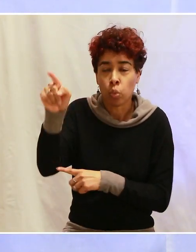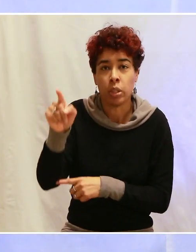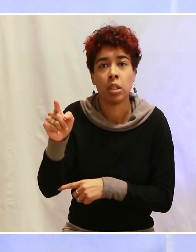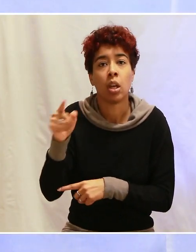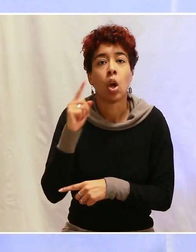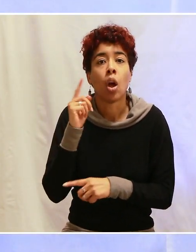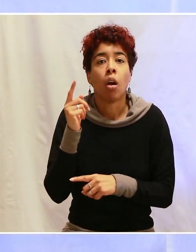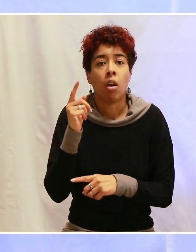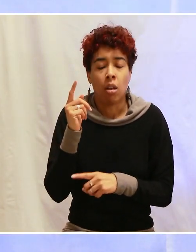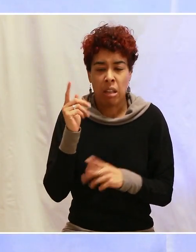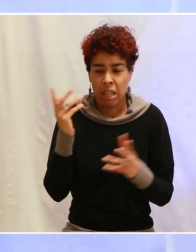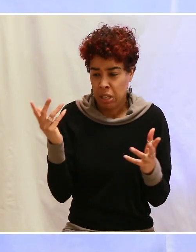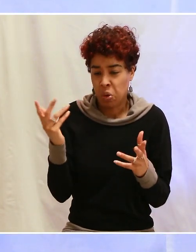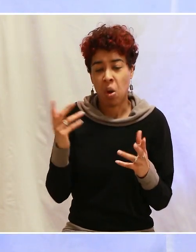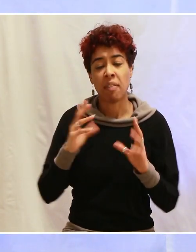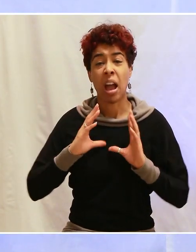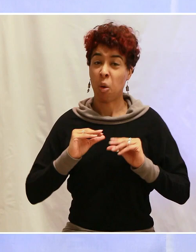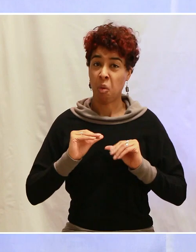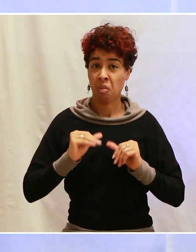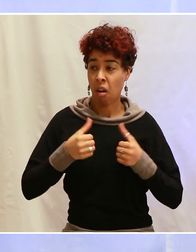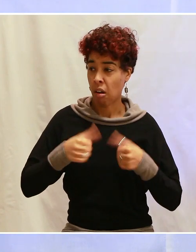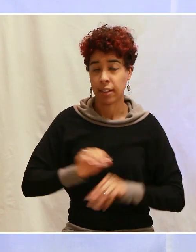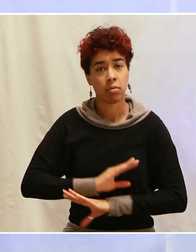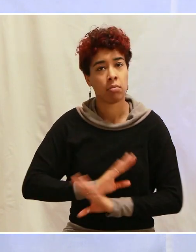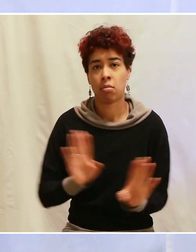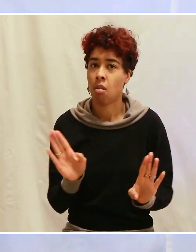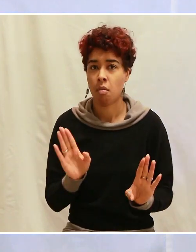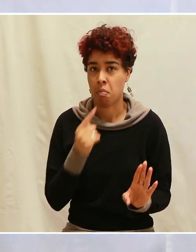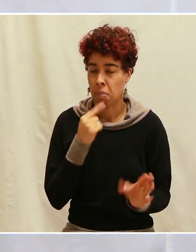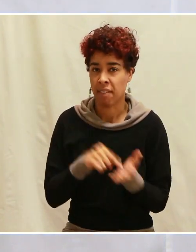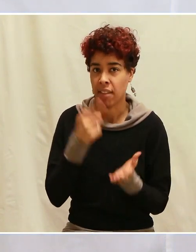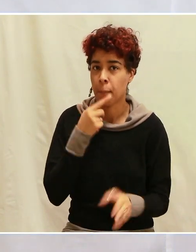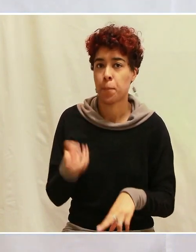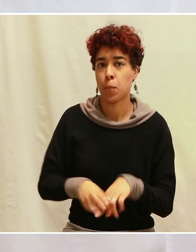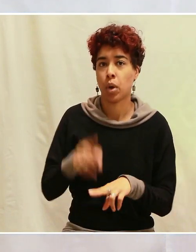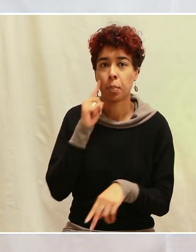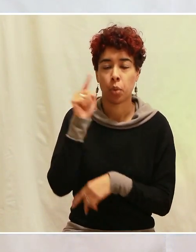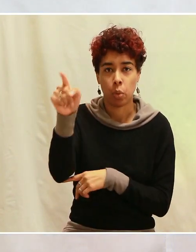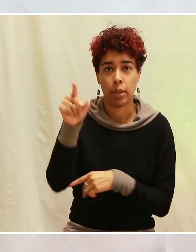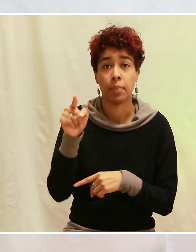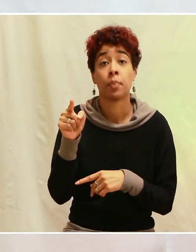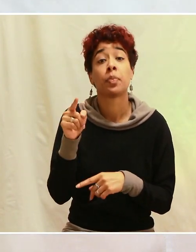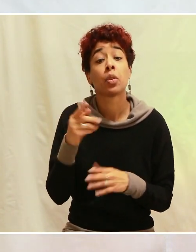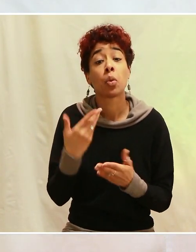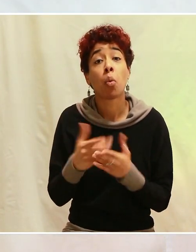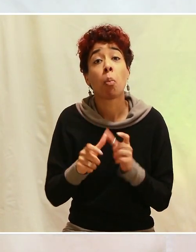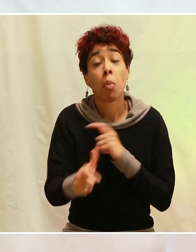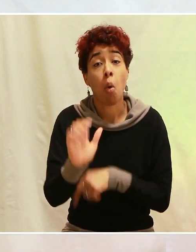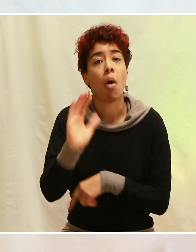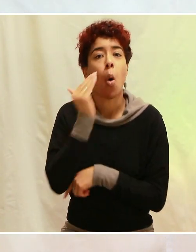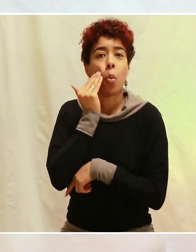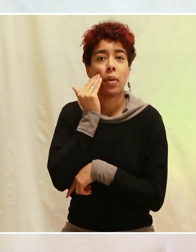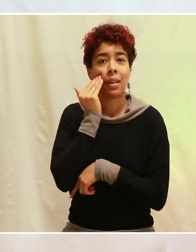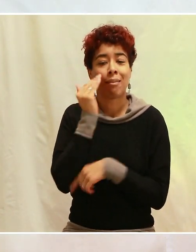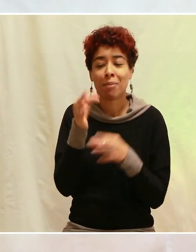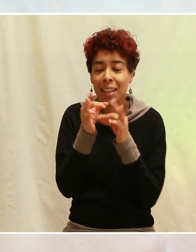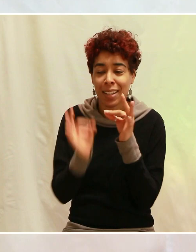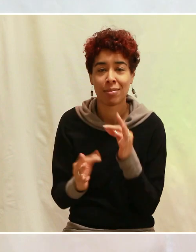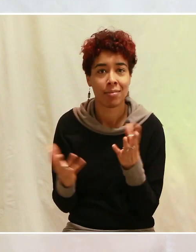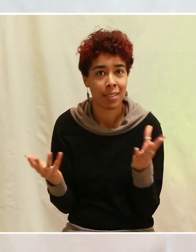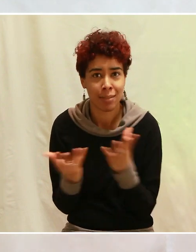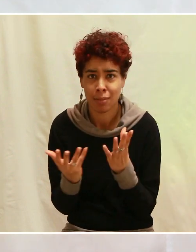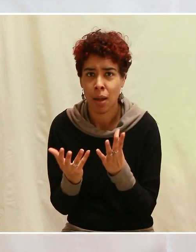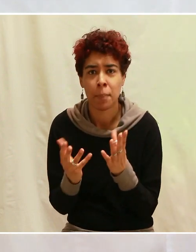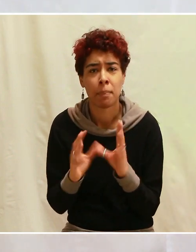rester dans le confort de ce monde-là. Donc on voit qu'il obéit, mais le résultat sur sa vie, c'est que cet homme-là,